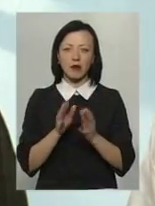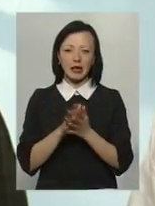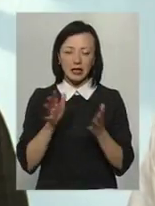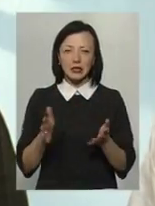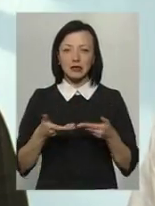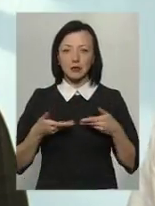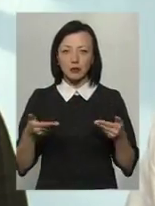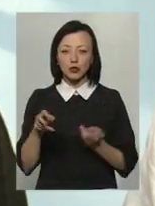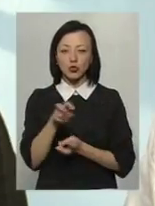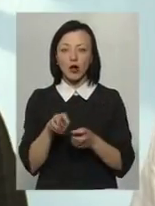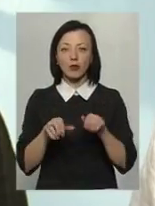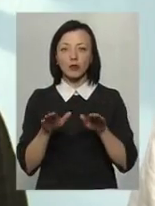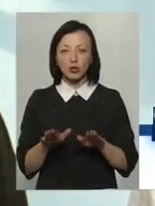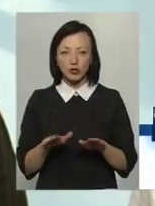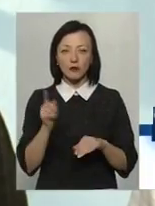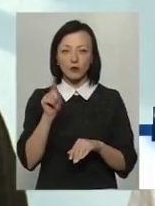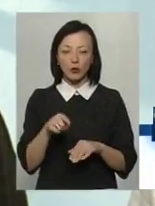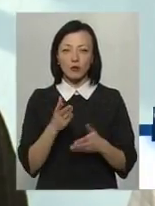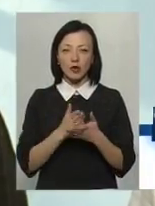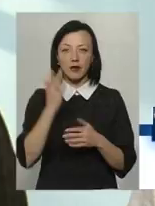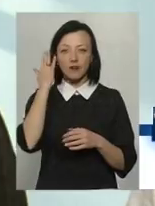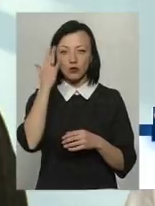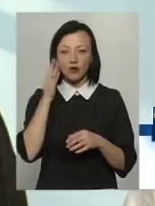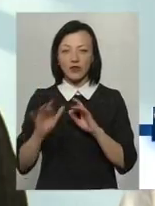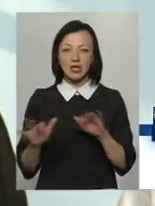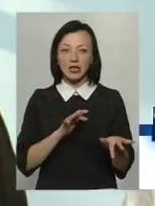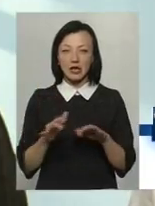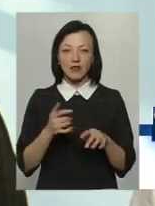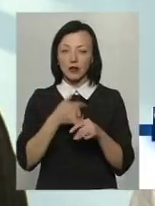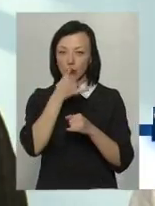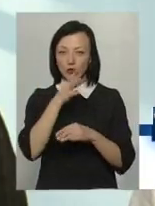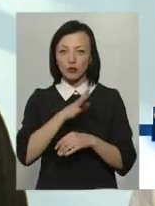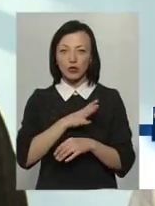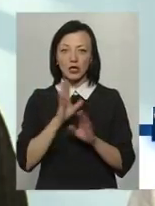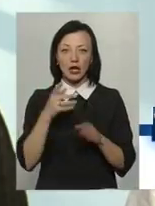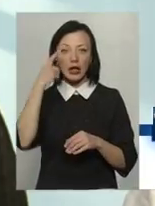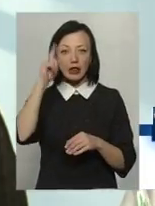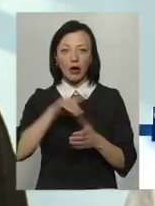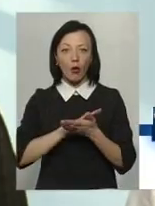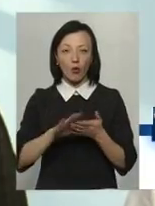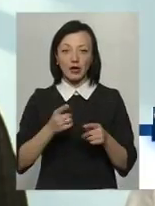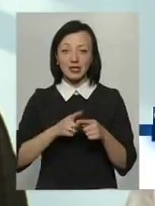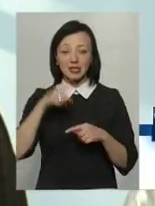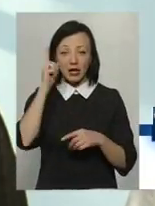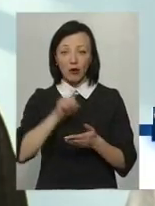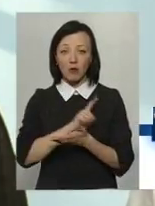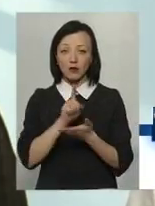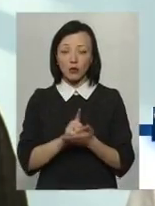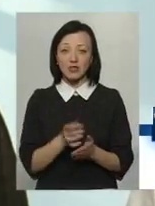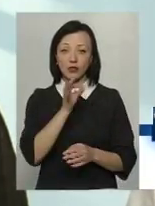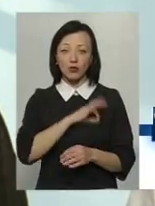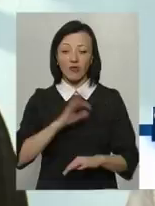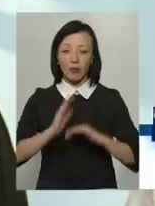ми шукаємо рішення. В тому, власне, і полягає філософія дії. Пермакультура, вона не може бути лише теорією. Ці знання обов'язково потрібно